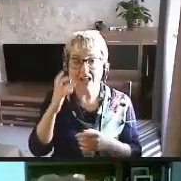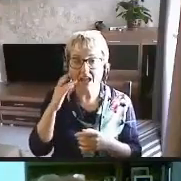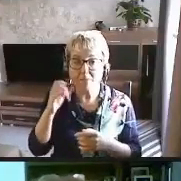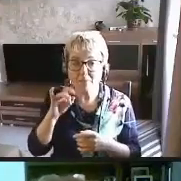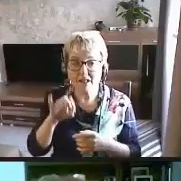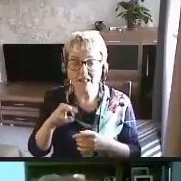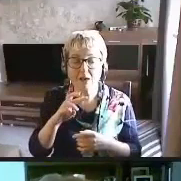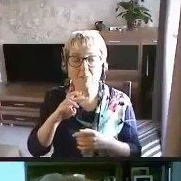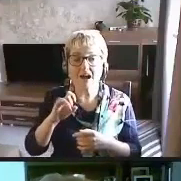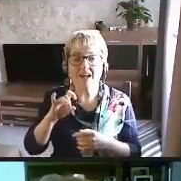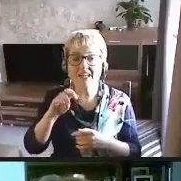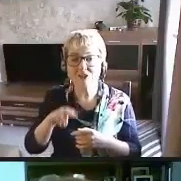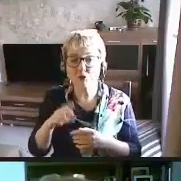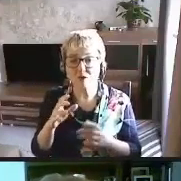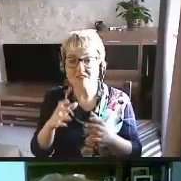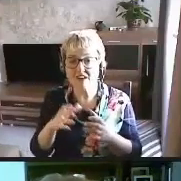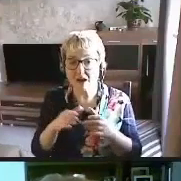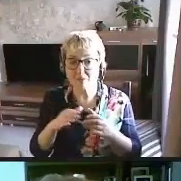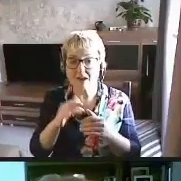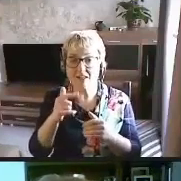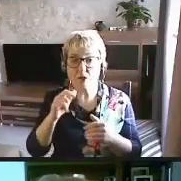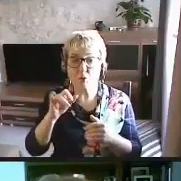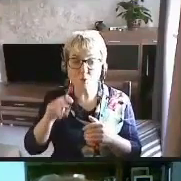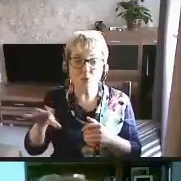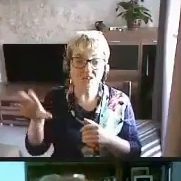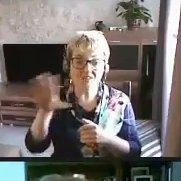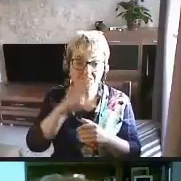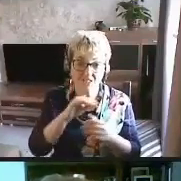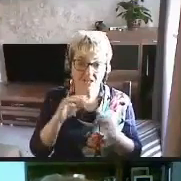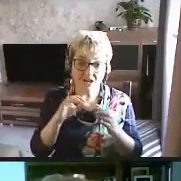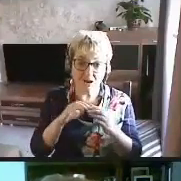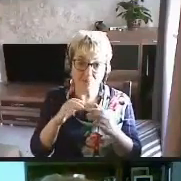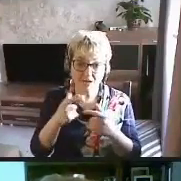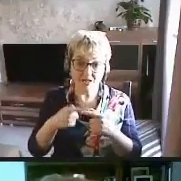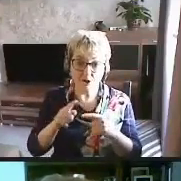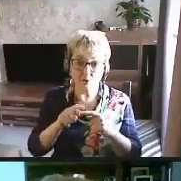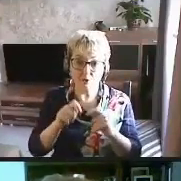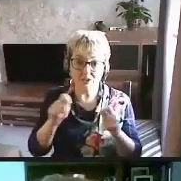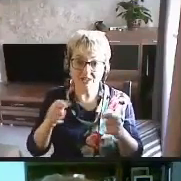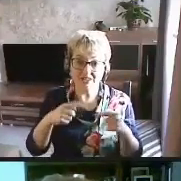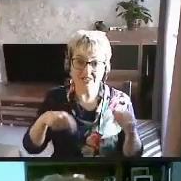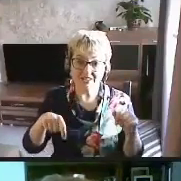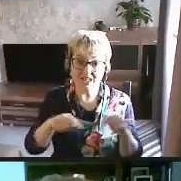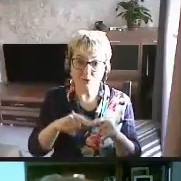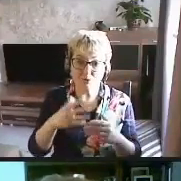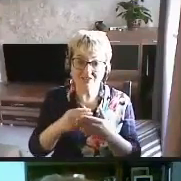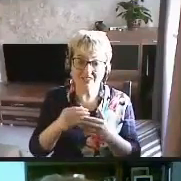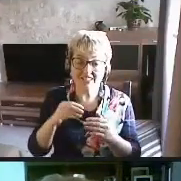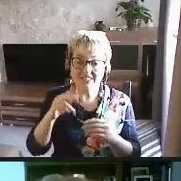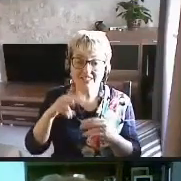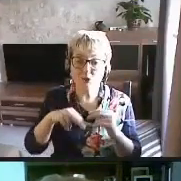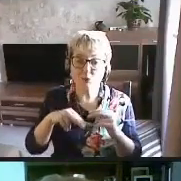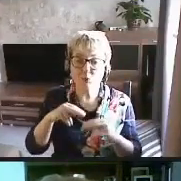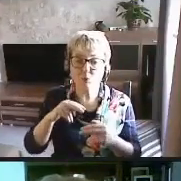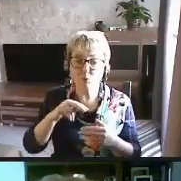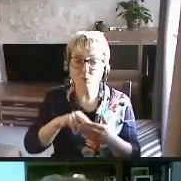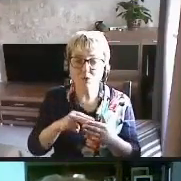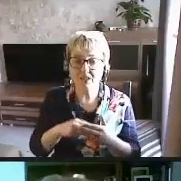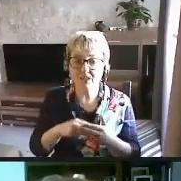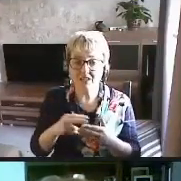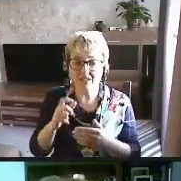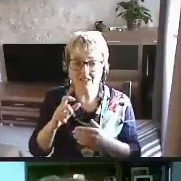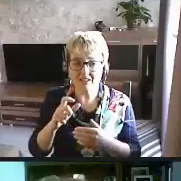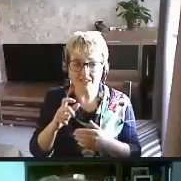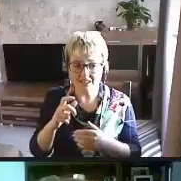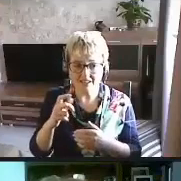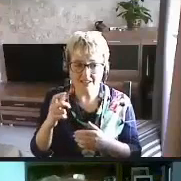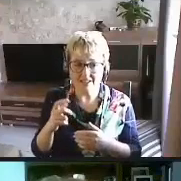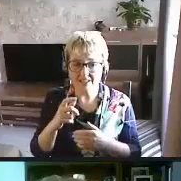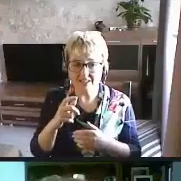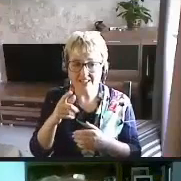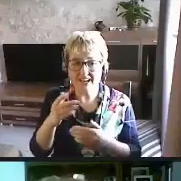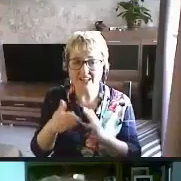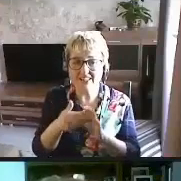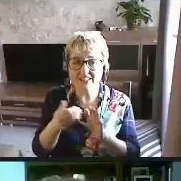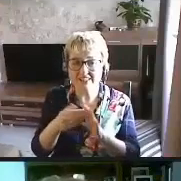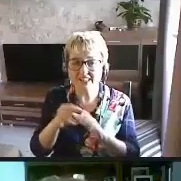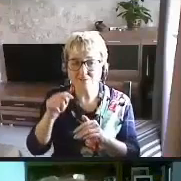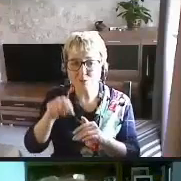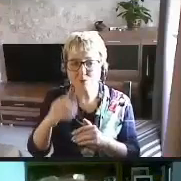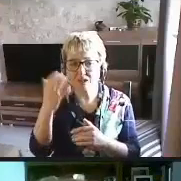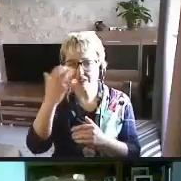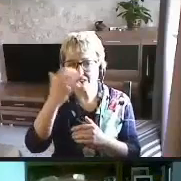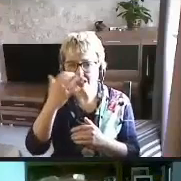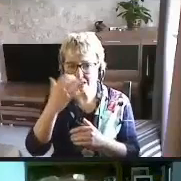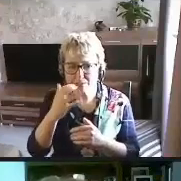компания Microsoft, компания Google, все компании, которые создают в своей структуре так называемые accessibility teams, и они зовут туда